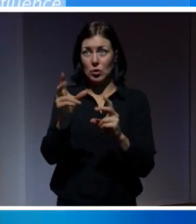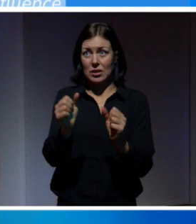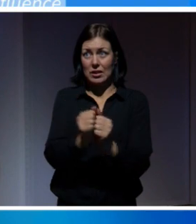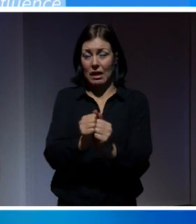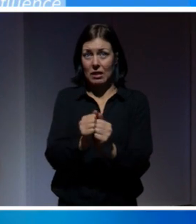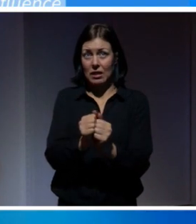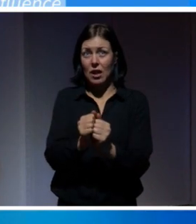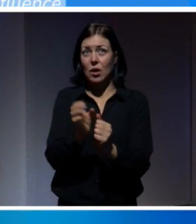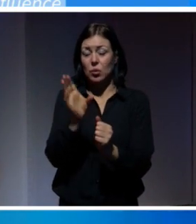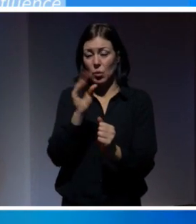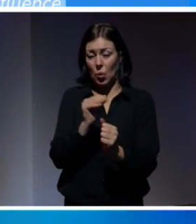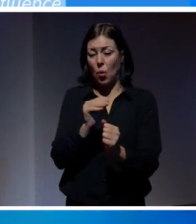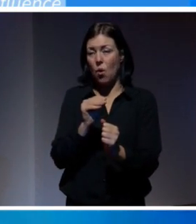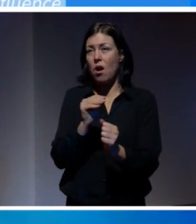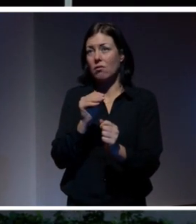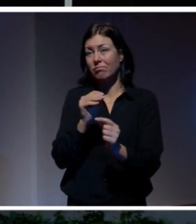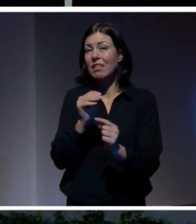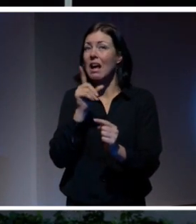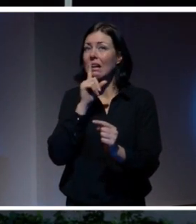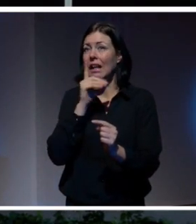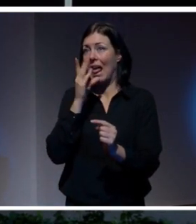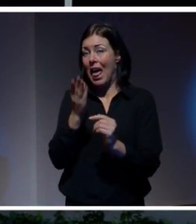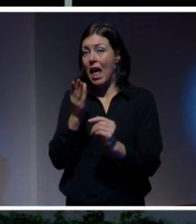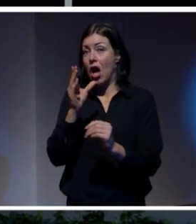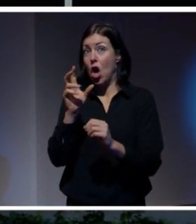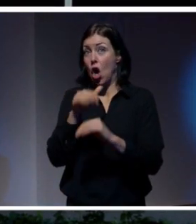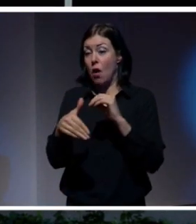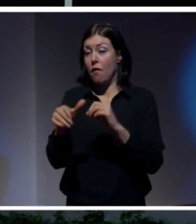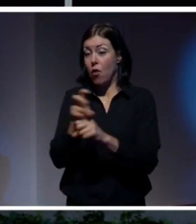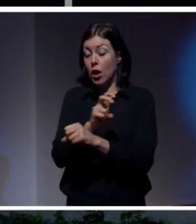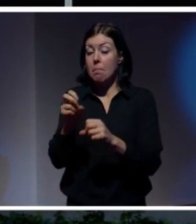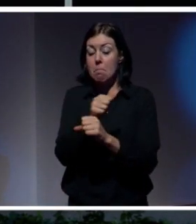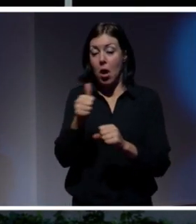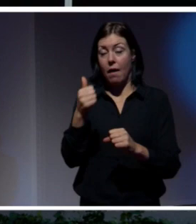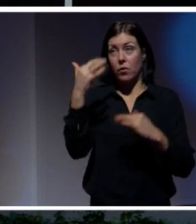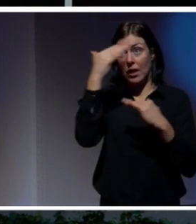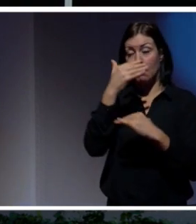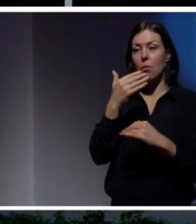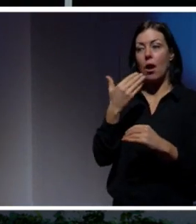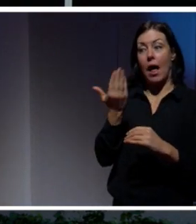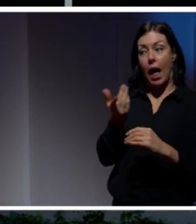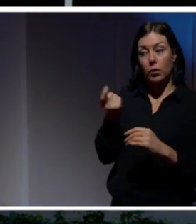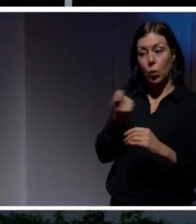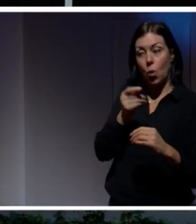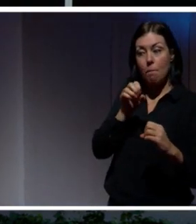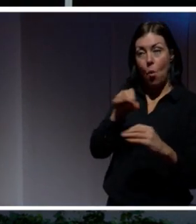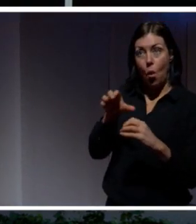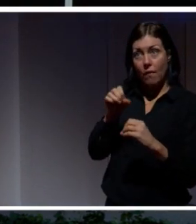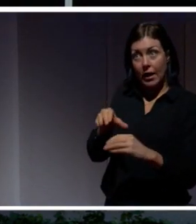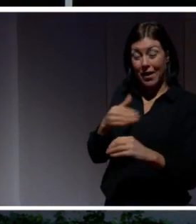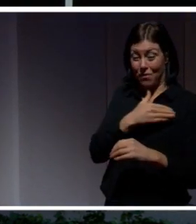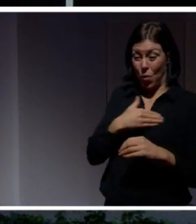övervakning i någon mening. Frågan är ju snarare, är den ändamålsenlig? Är den någonting som spelar i våra